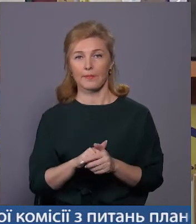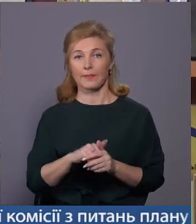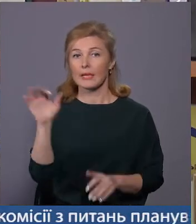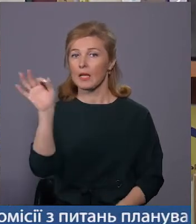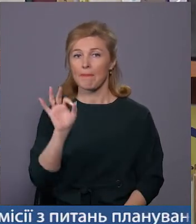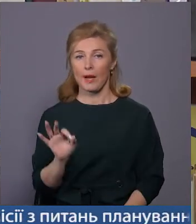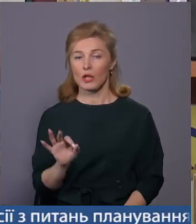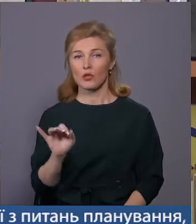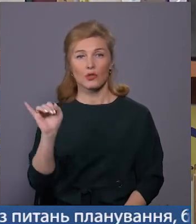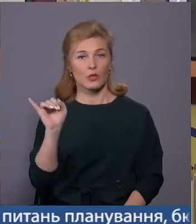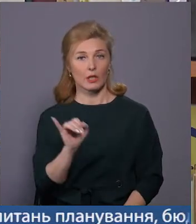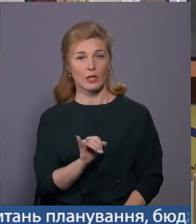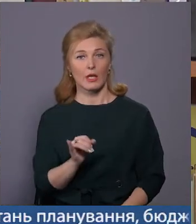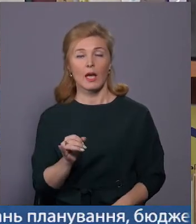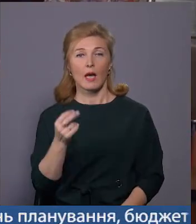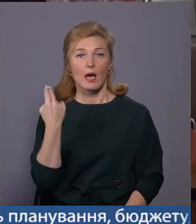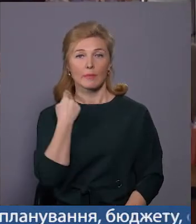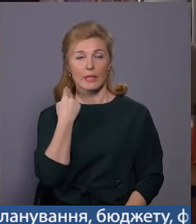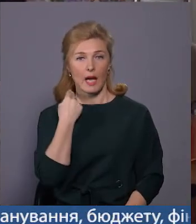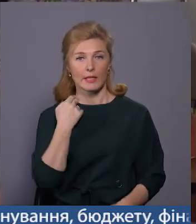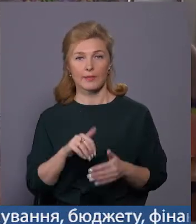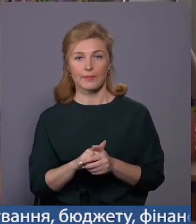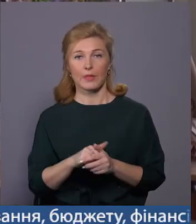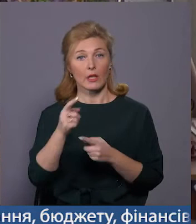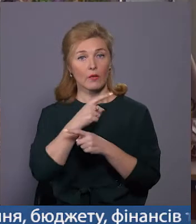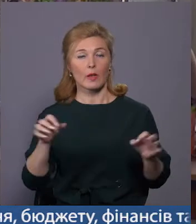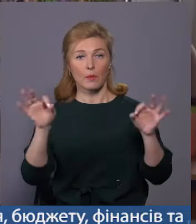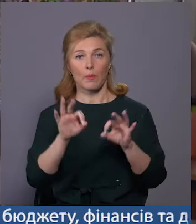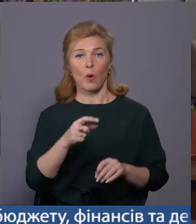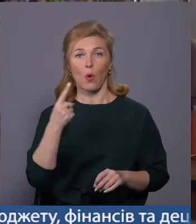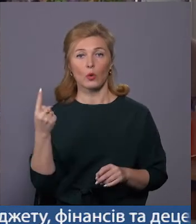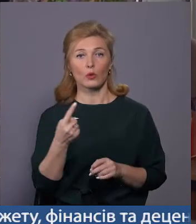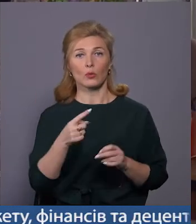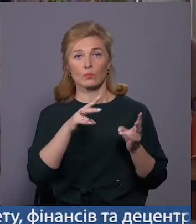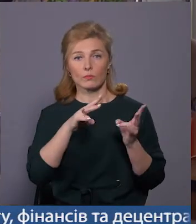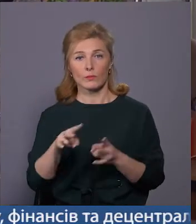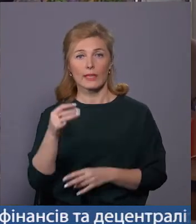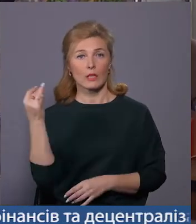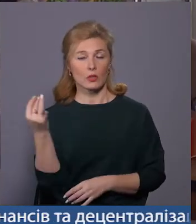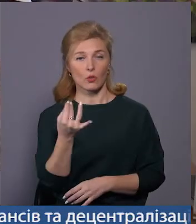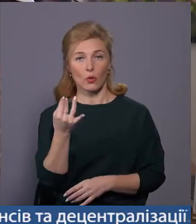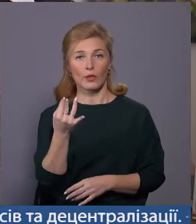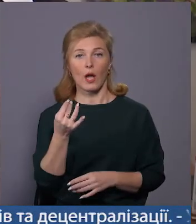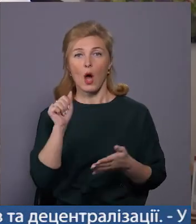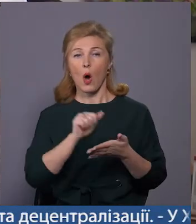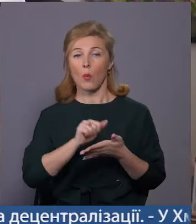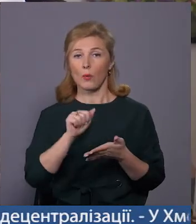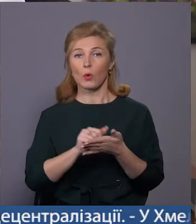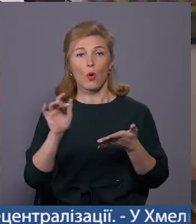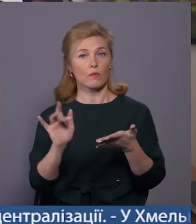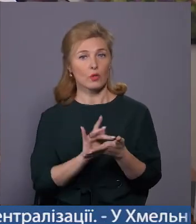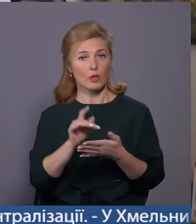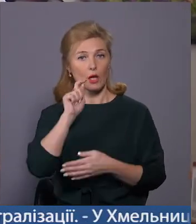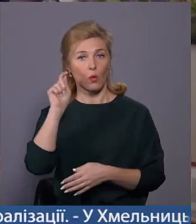Німеччини і Великої Британії. Інформація про одну із трагічних сторінок нашої історії опублікована в журналах